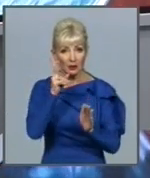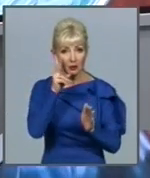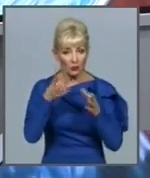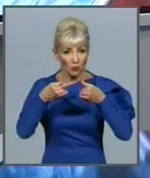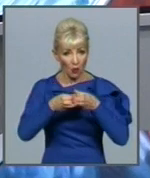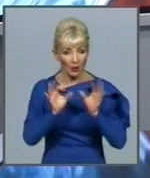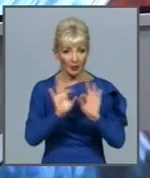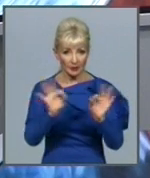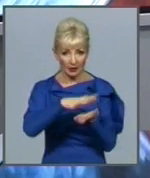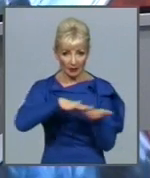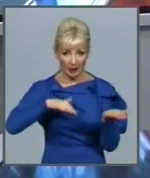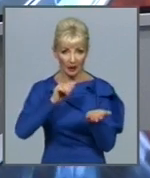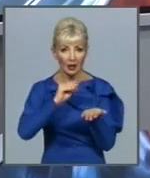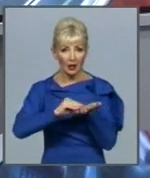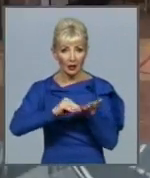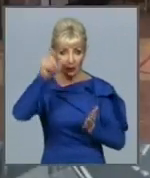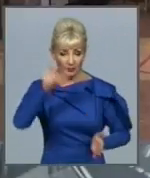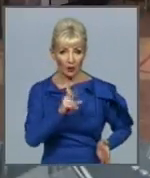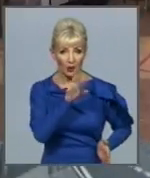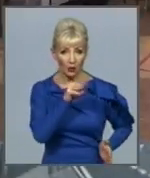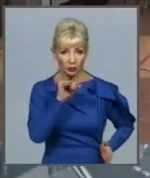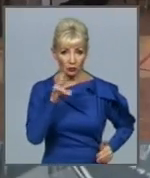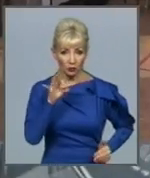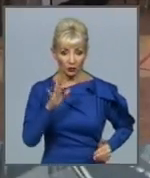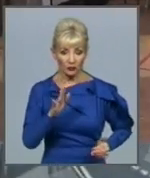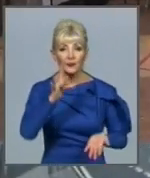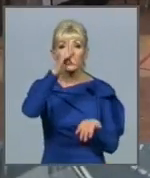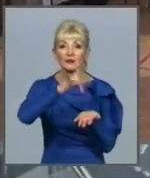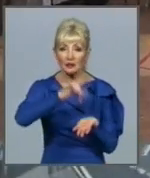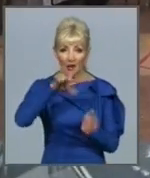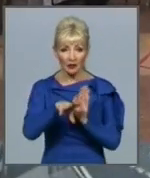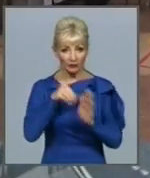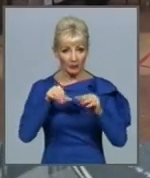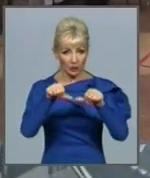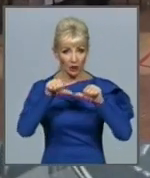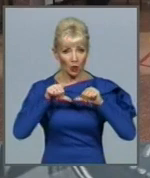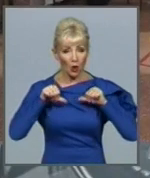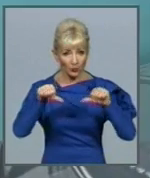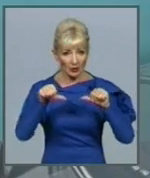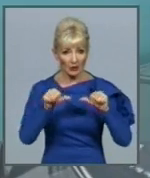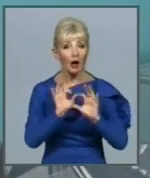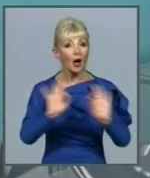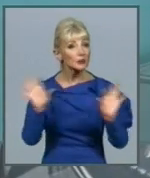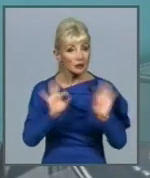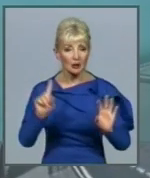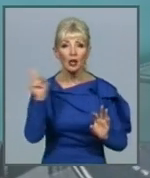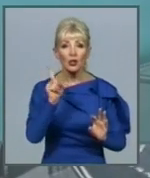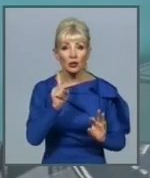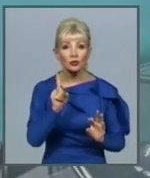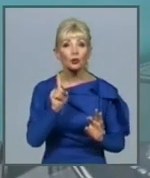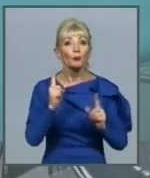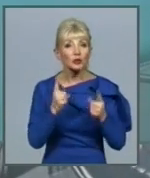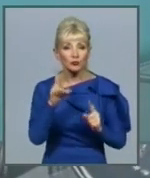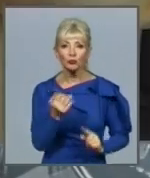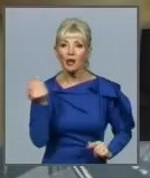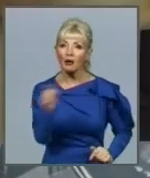кореспондент Ілля Колтунов. У Центральній виборчій комісії дали пояснення щодо того, чому на їх офіційному сайті